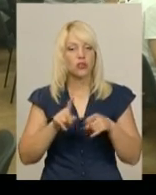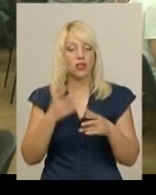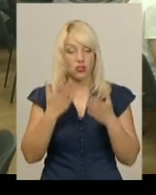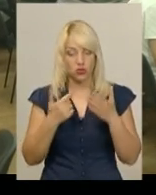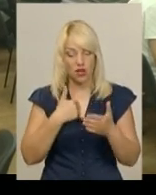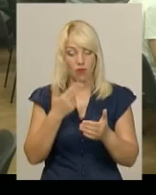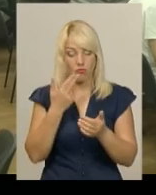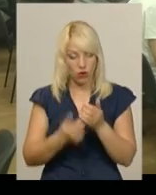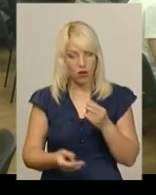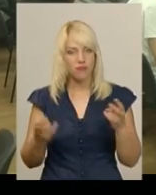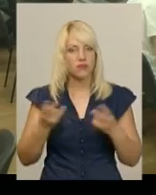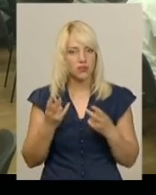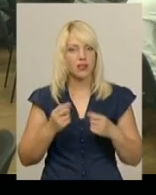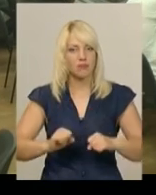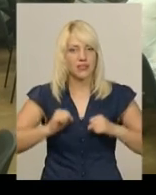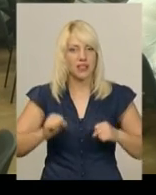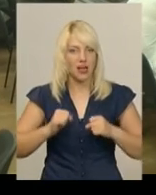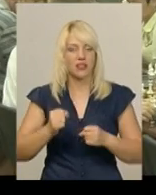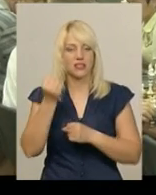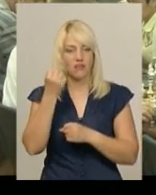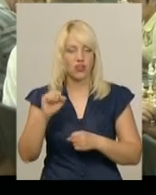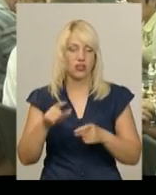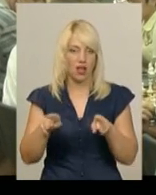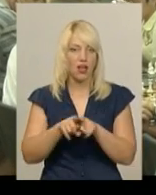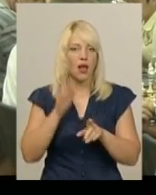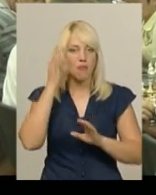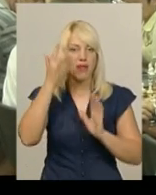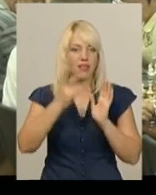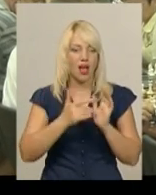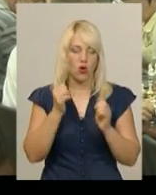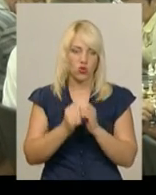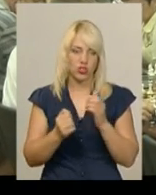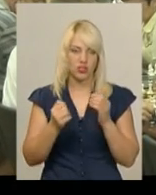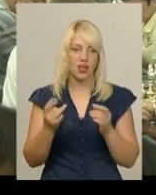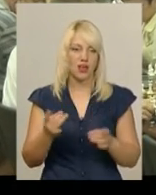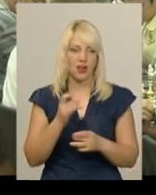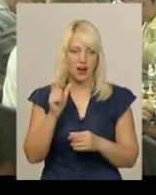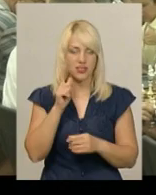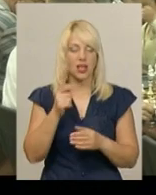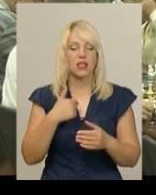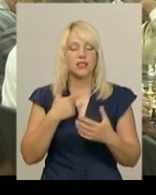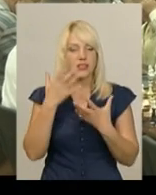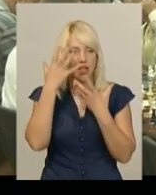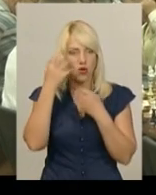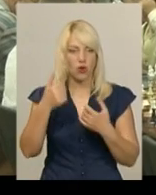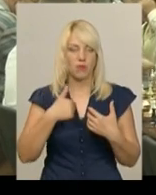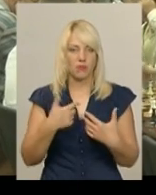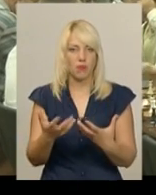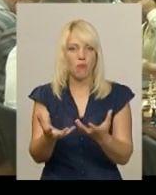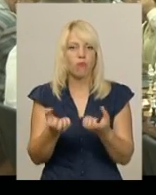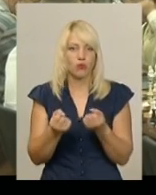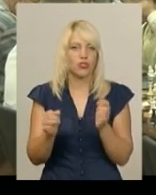повинен виграю. І я таку мету ставлю кожен раз. Це для нас захоплення. Ми отримуємо заряд і